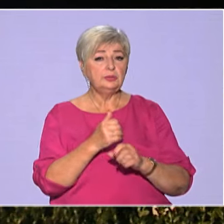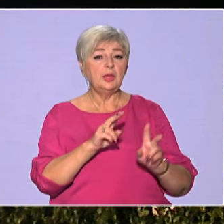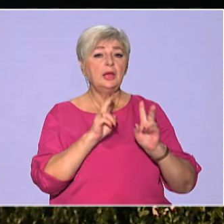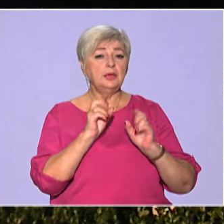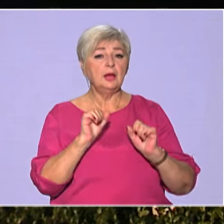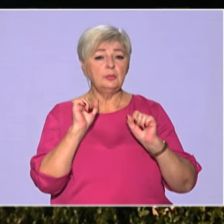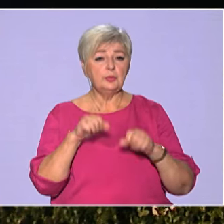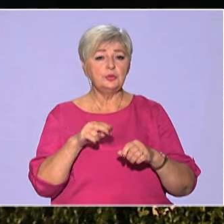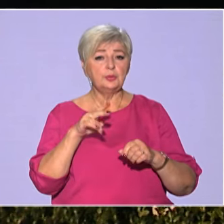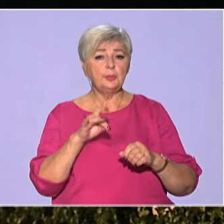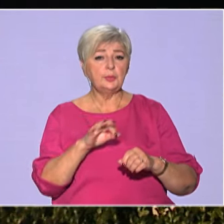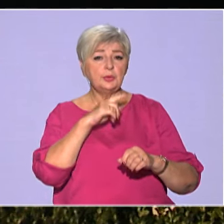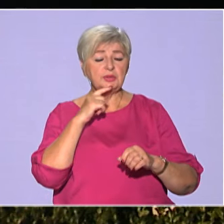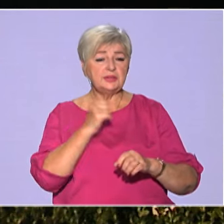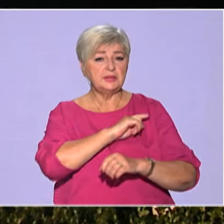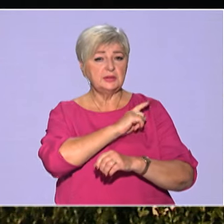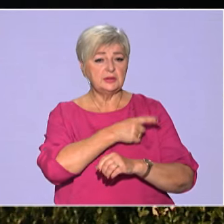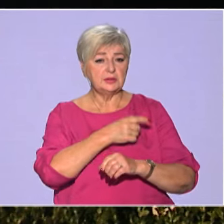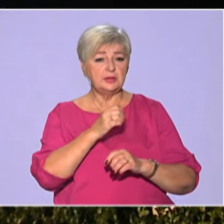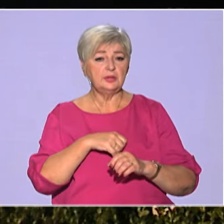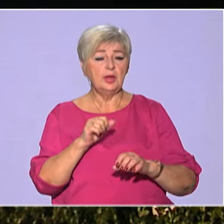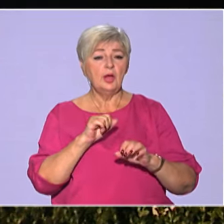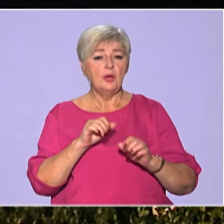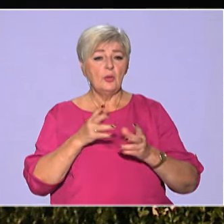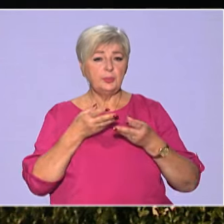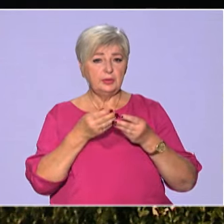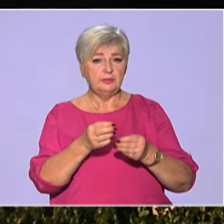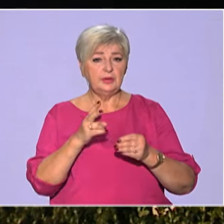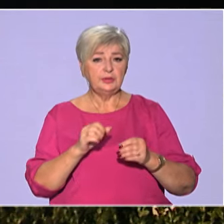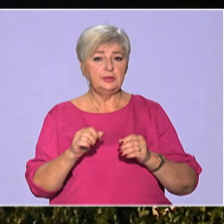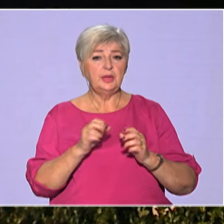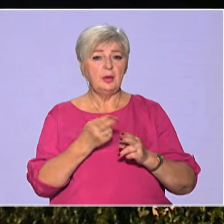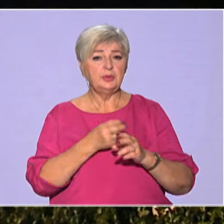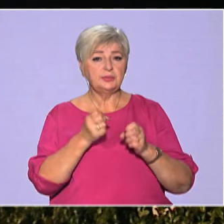як можуть проросійські сили впливати на безпеку балканського регіону.